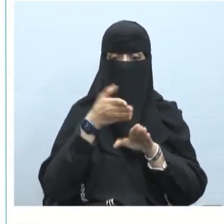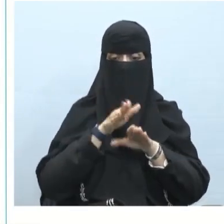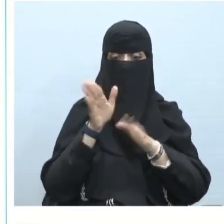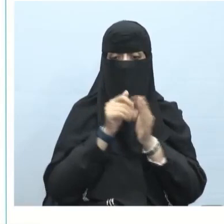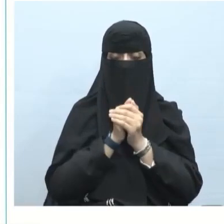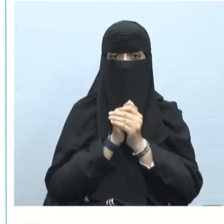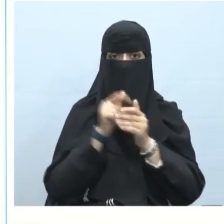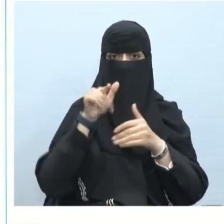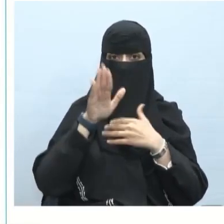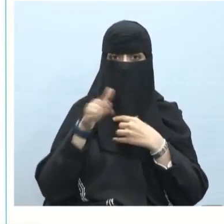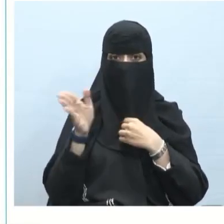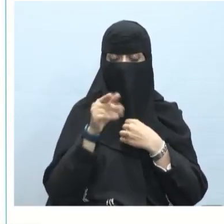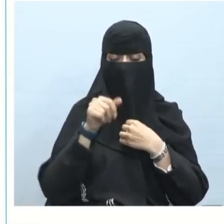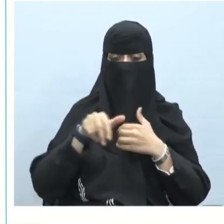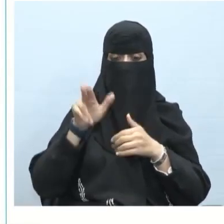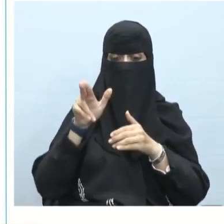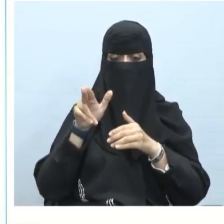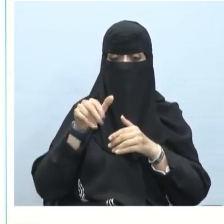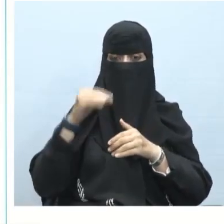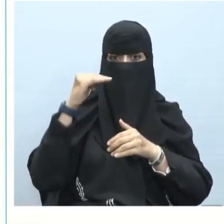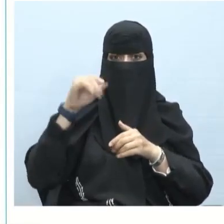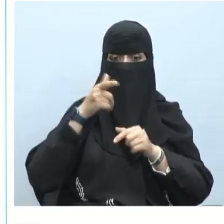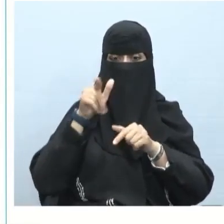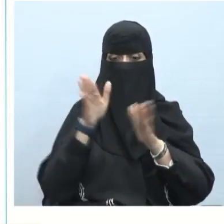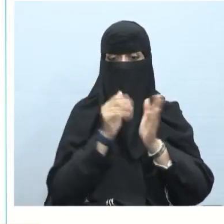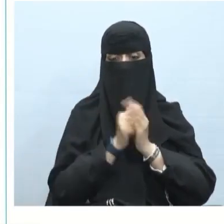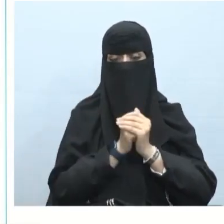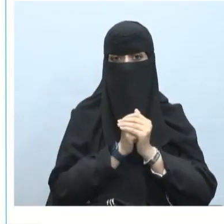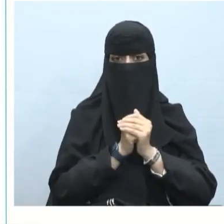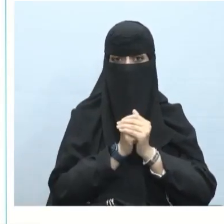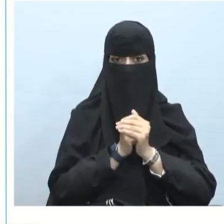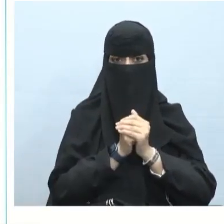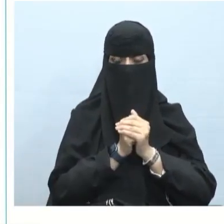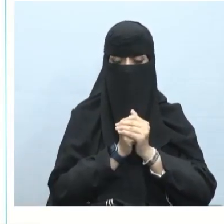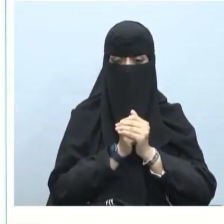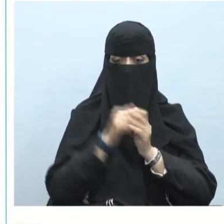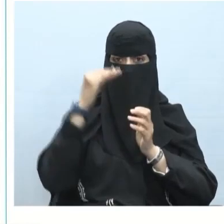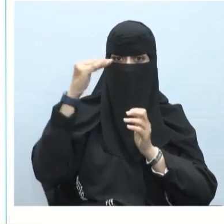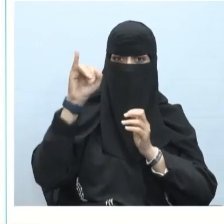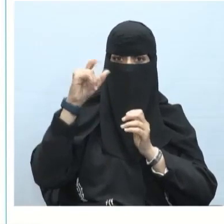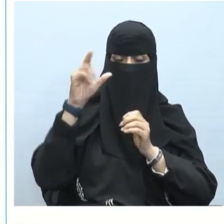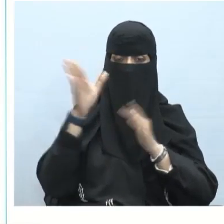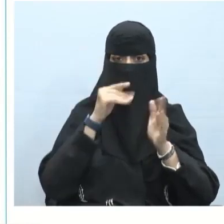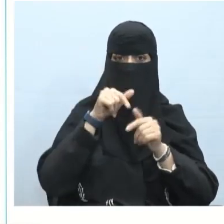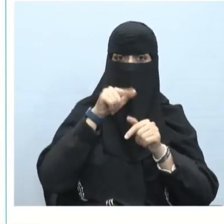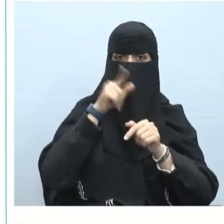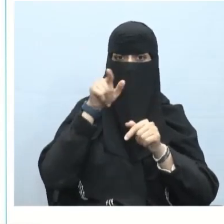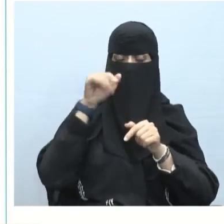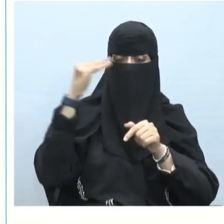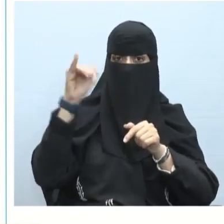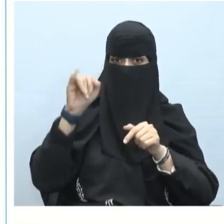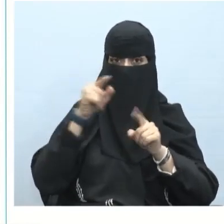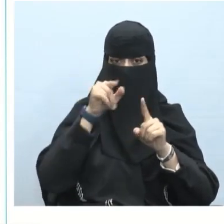وحرف عطف مبني على الفتح لا محل له من الإعراب حمد هو نقول عن في